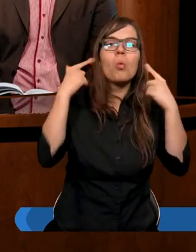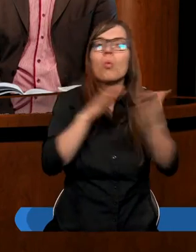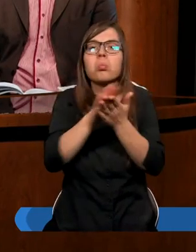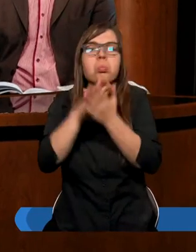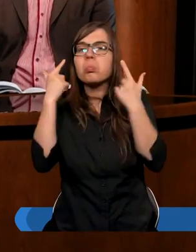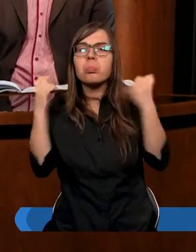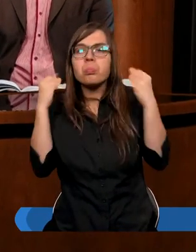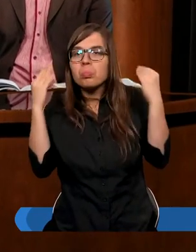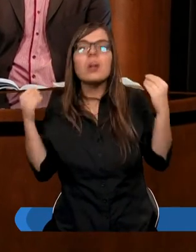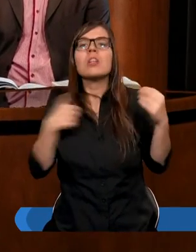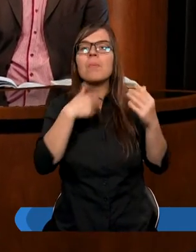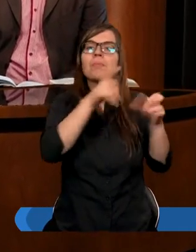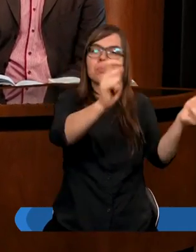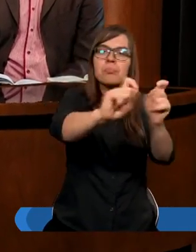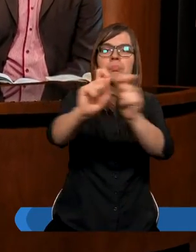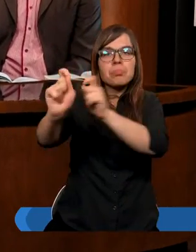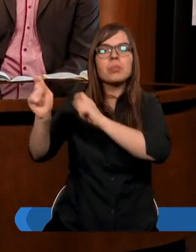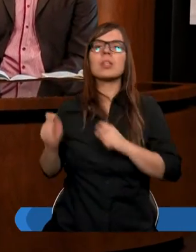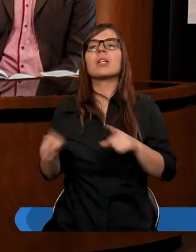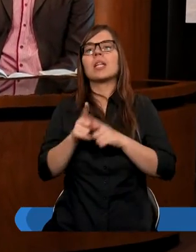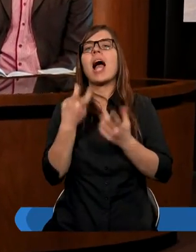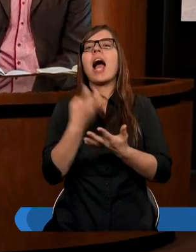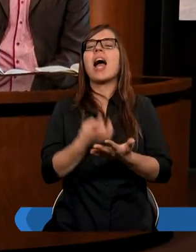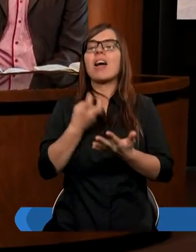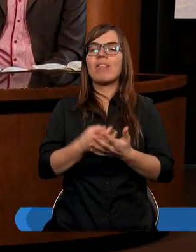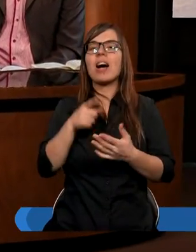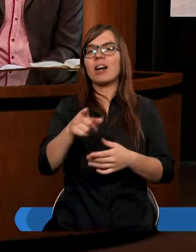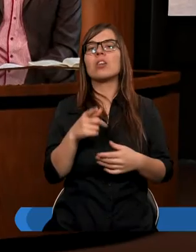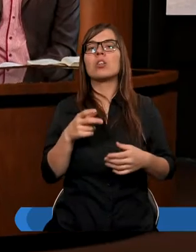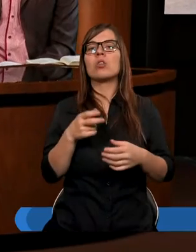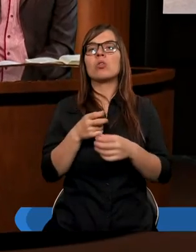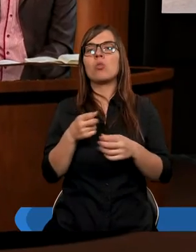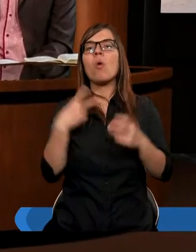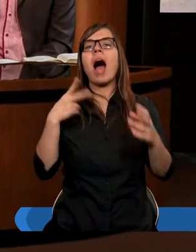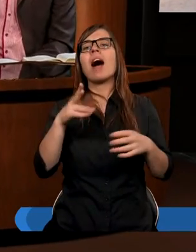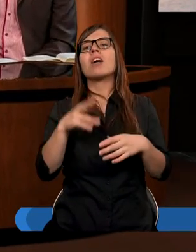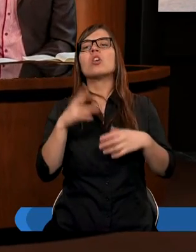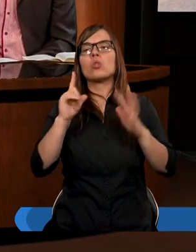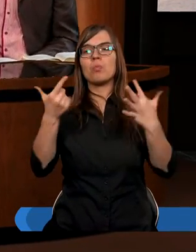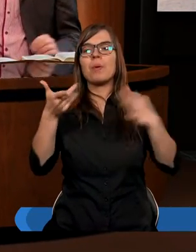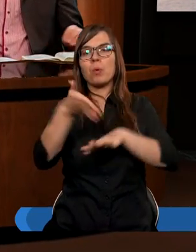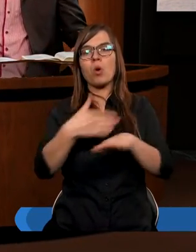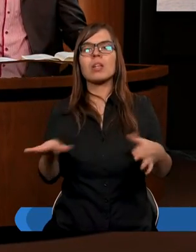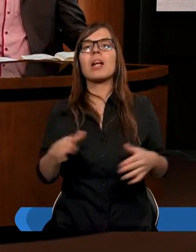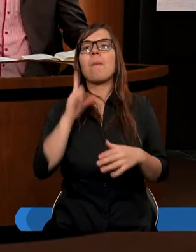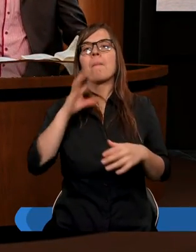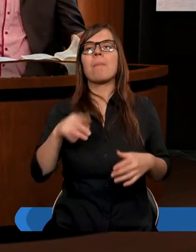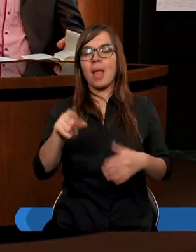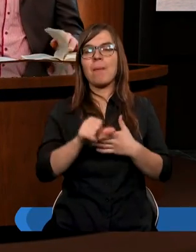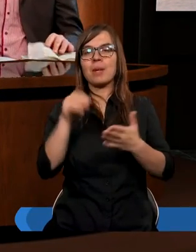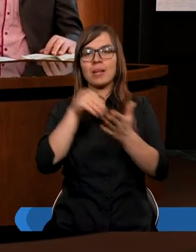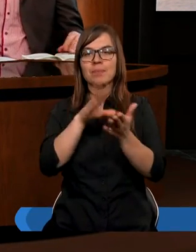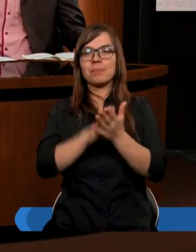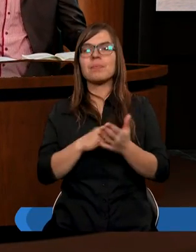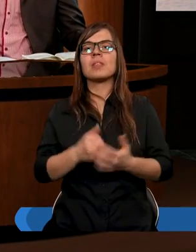wiedzą. Tam w Ewangelii Łukasza w siódmym rozdziale tam jest